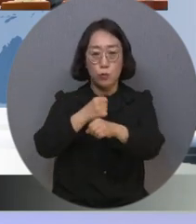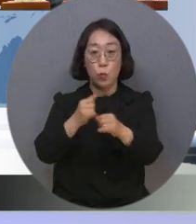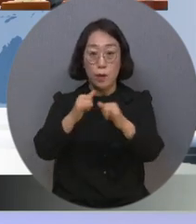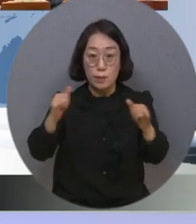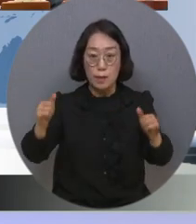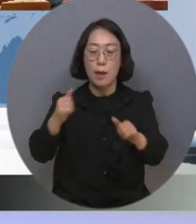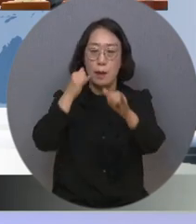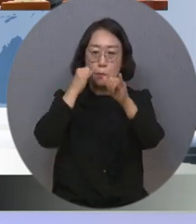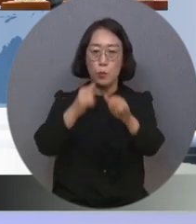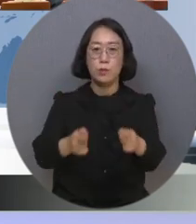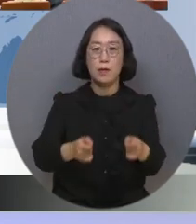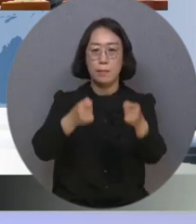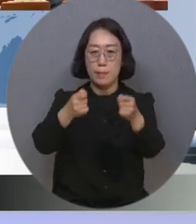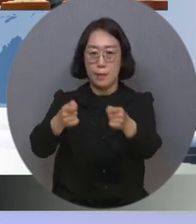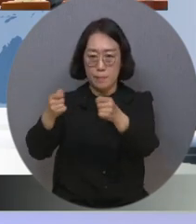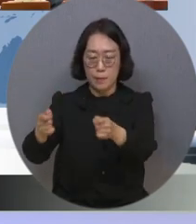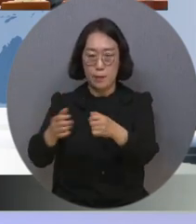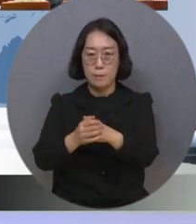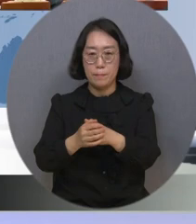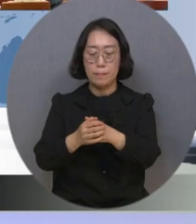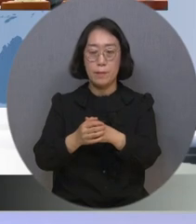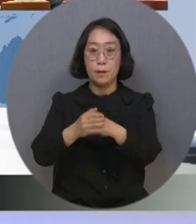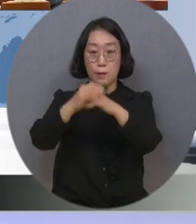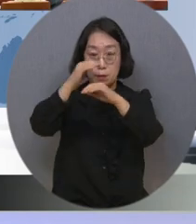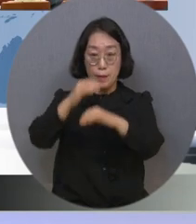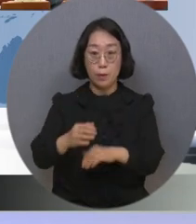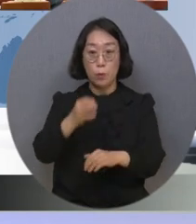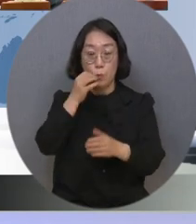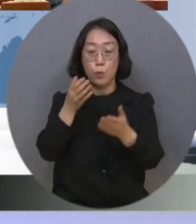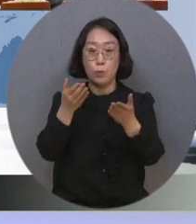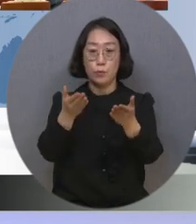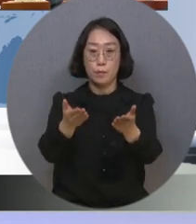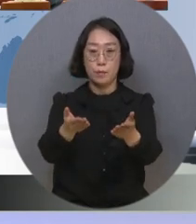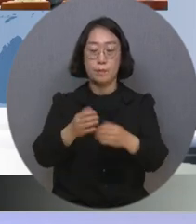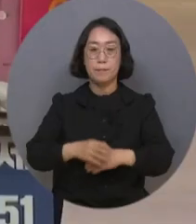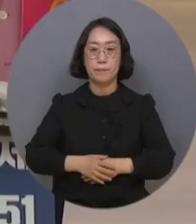이들에게 표창을 수여했는데요. 정의영 기자가 전해드립니다.